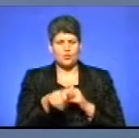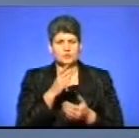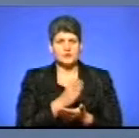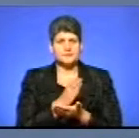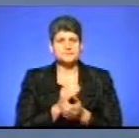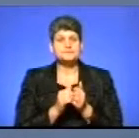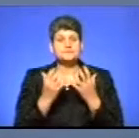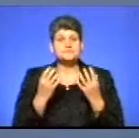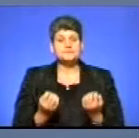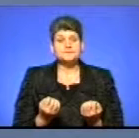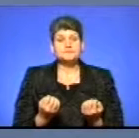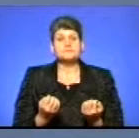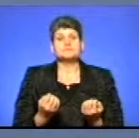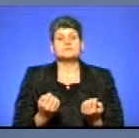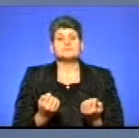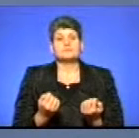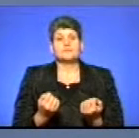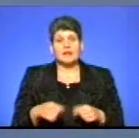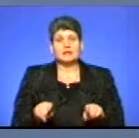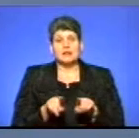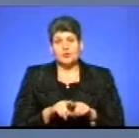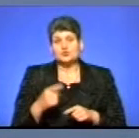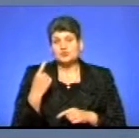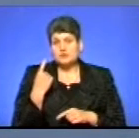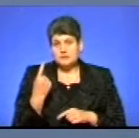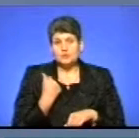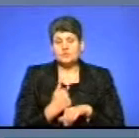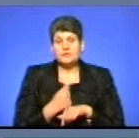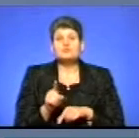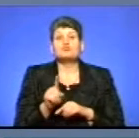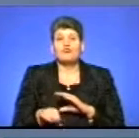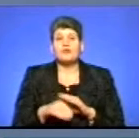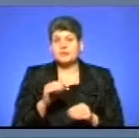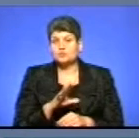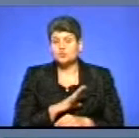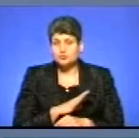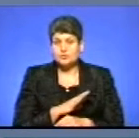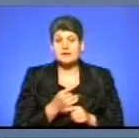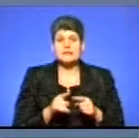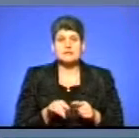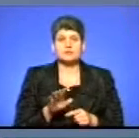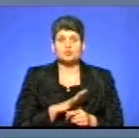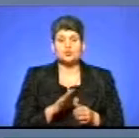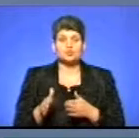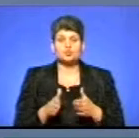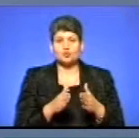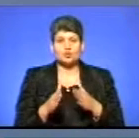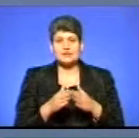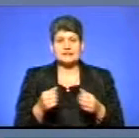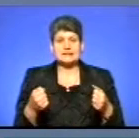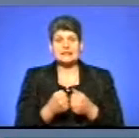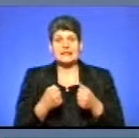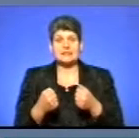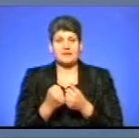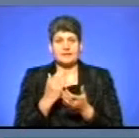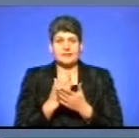Також, одним з пріоритетів, чому ми її вибрали, це були дорожні транспортні пригоди, які